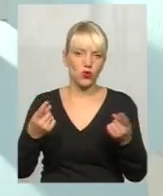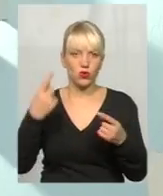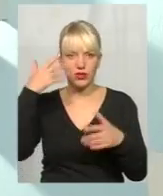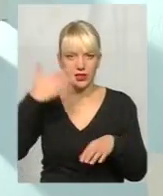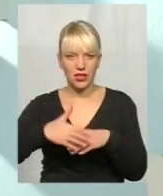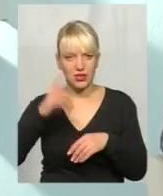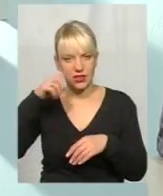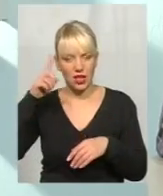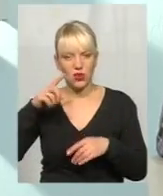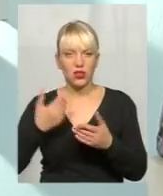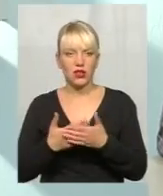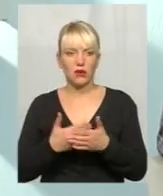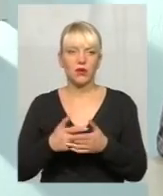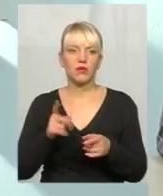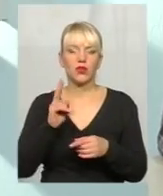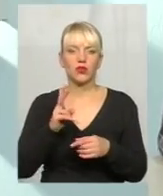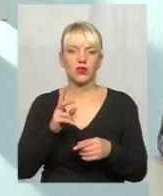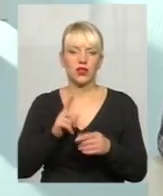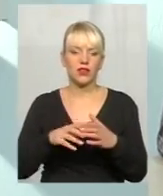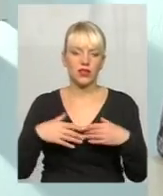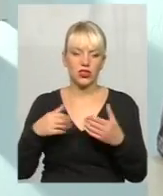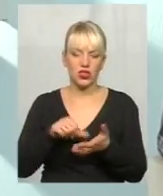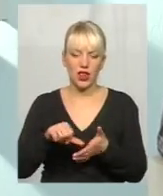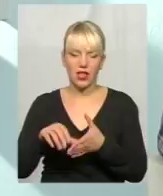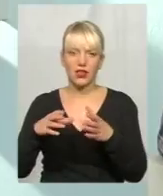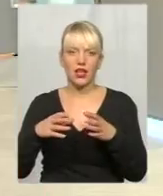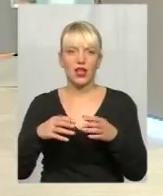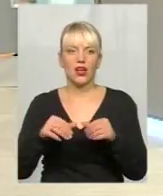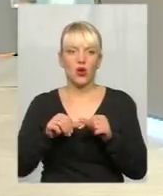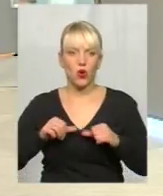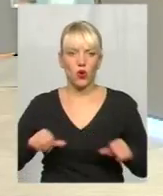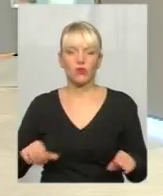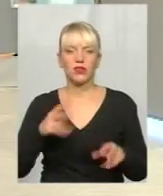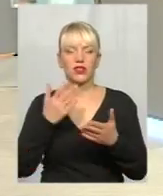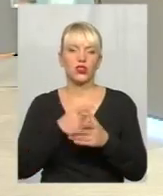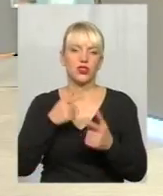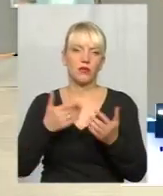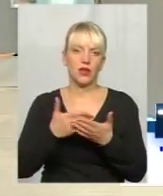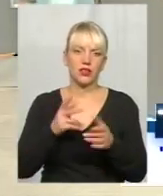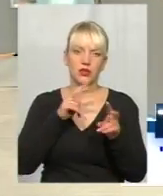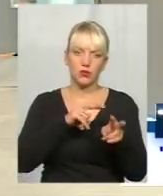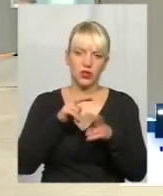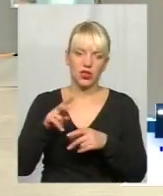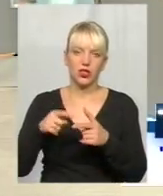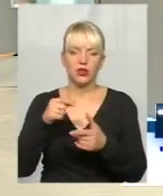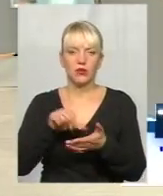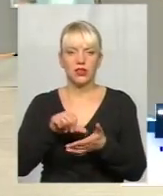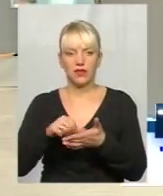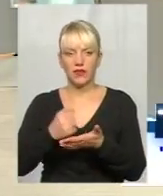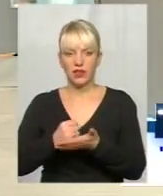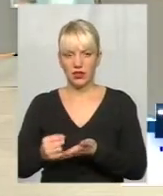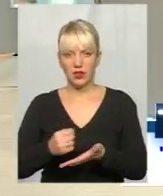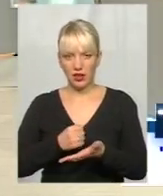коли там в годині третій, четвертій члени комісії, чи там спостерігачі, чи представники кандидатів вже